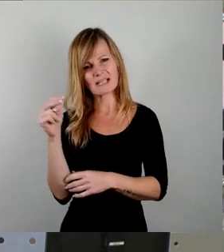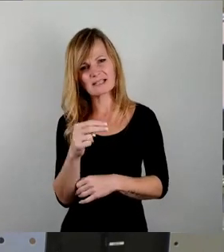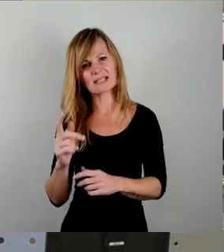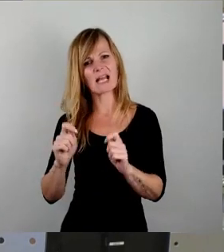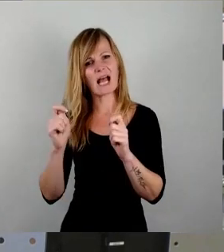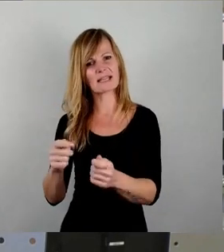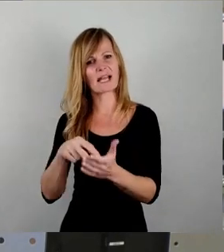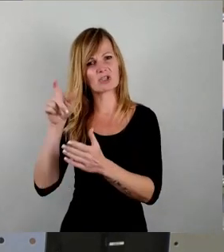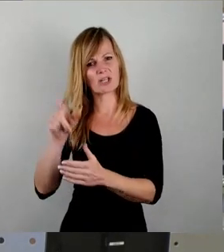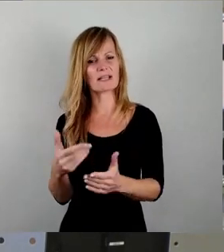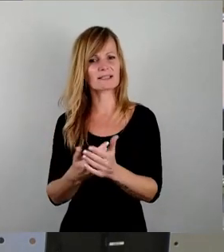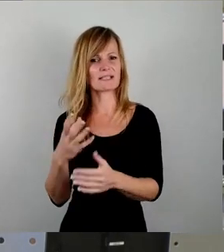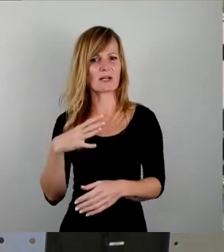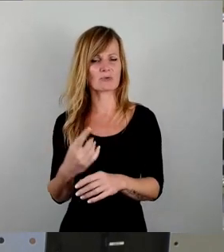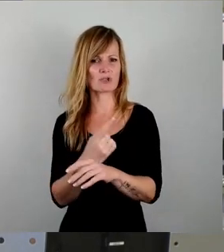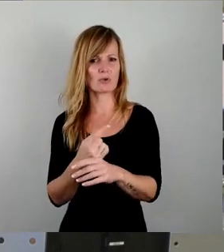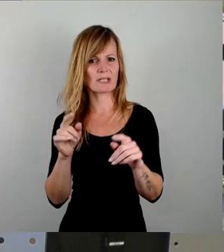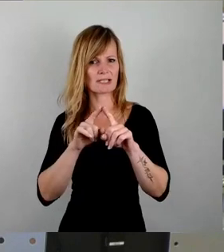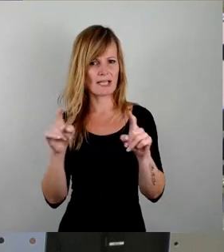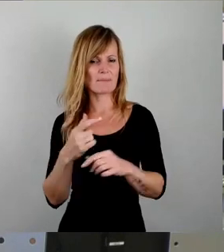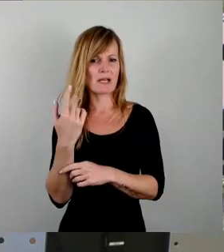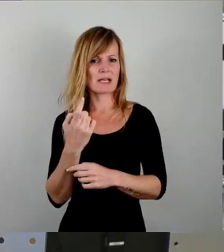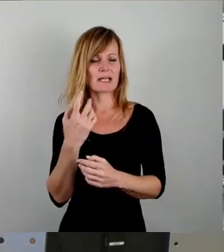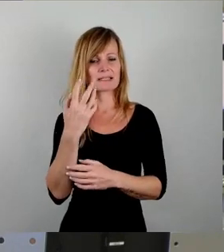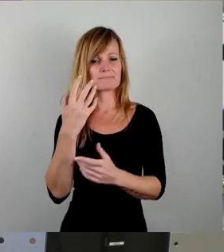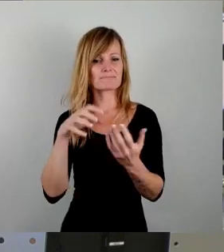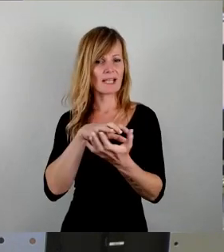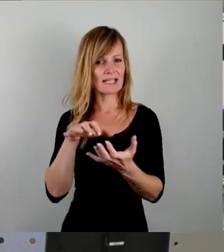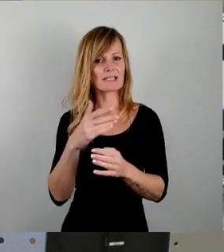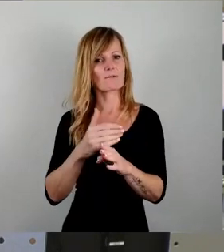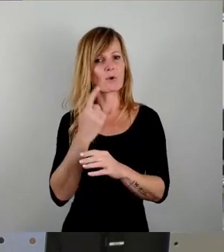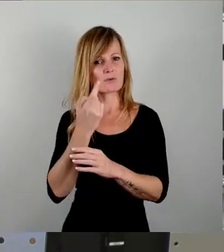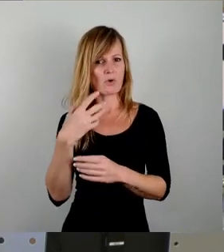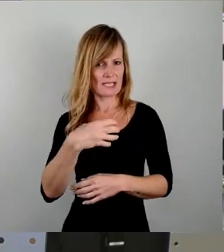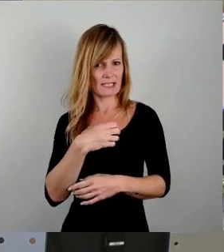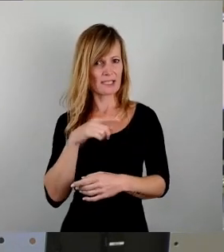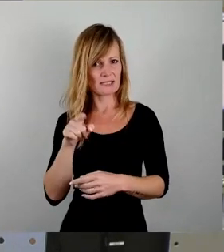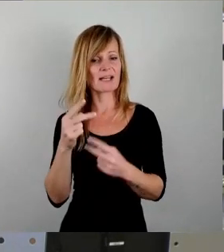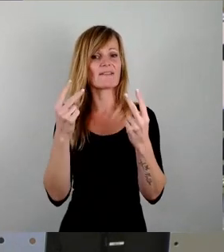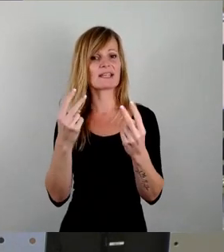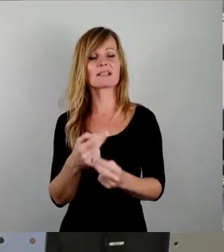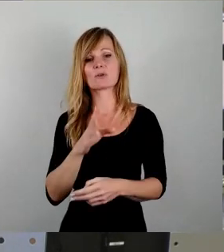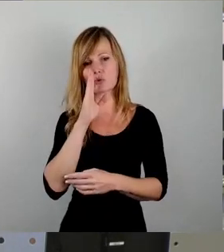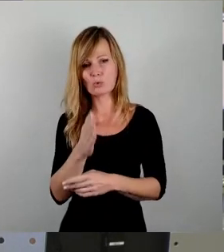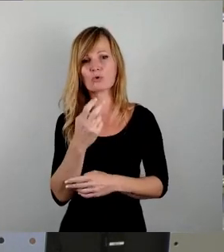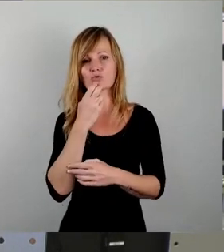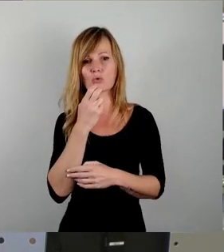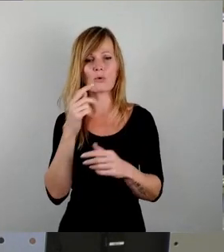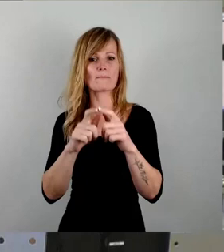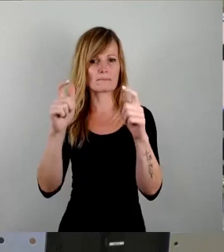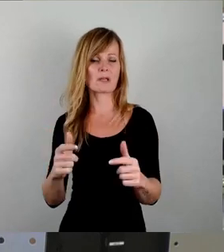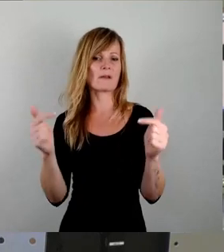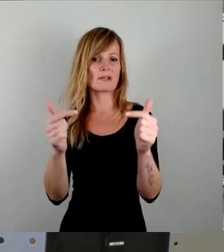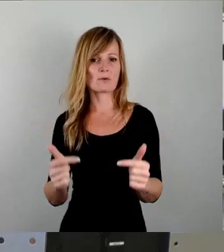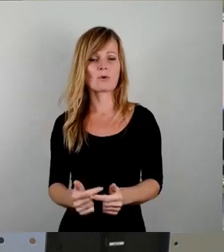dieser aktuellen Stunde zum Thema Krisenvorsorge in Dresden ist vor allem die Errichtung einer Notstromversorgung im Großtanklager